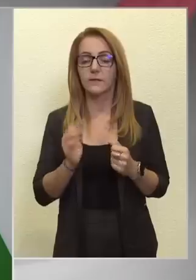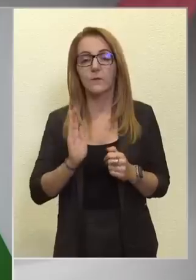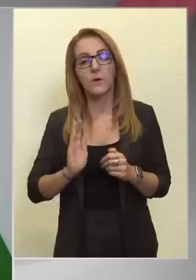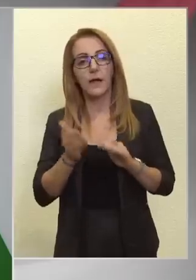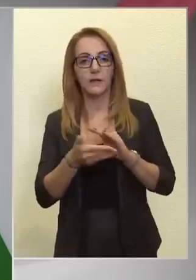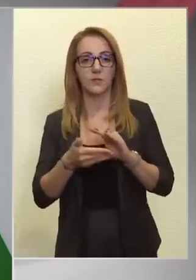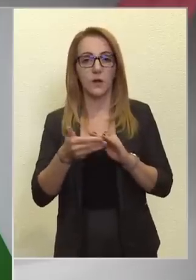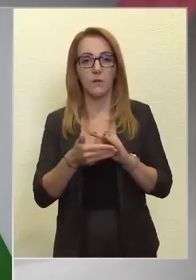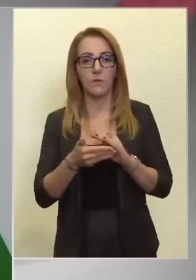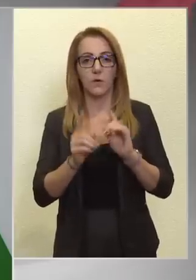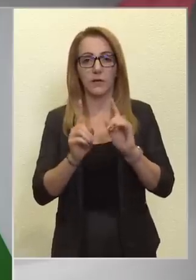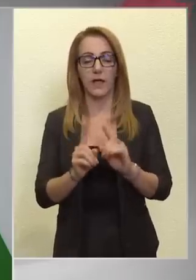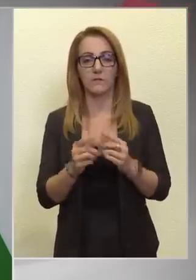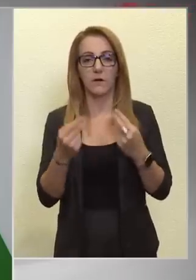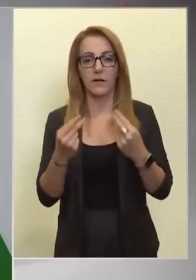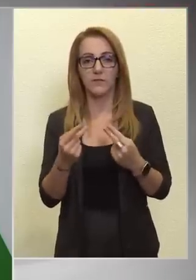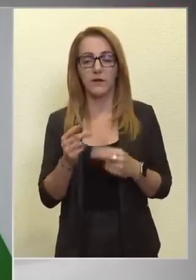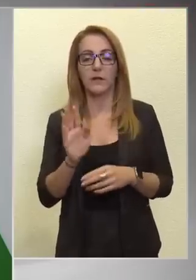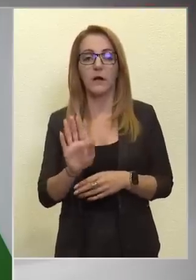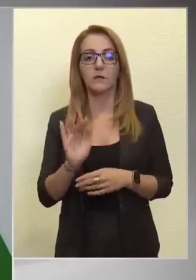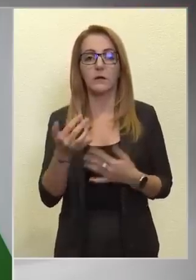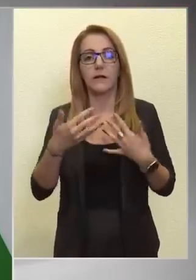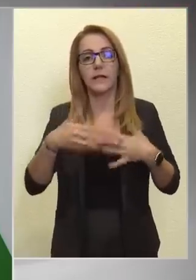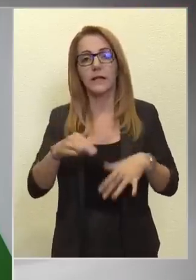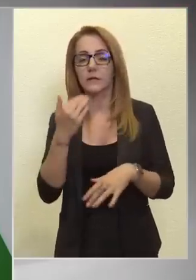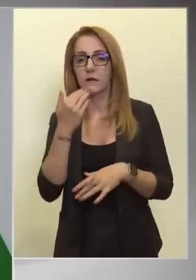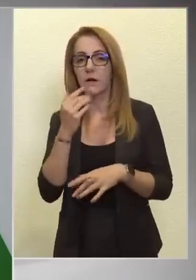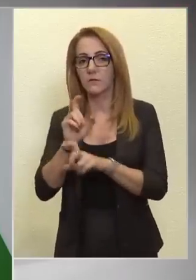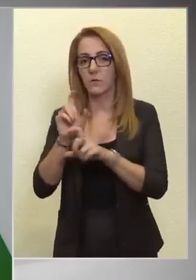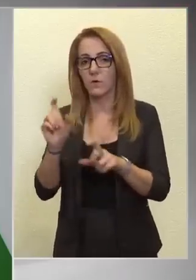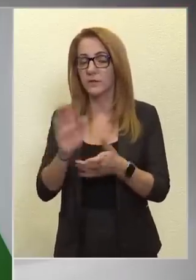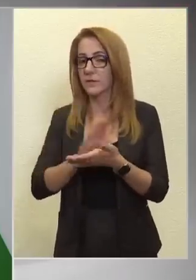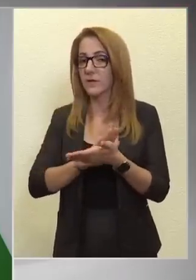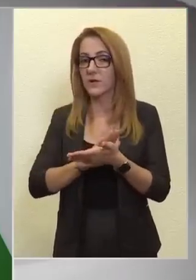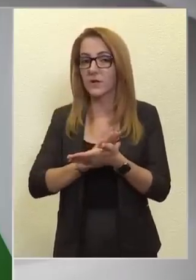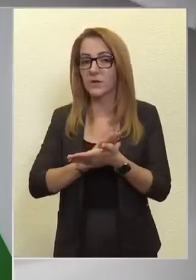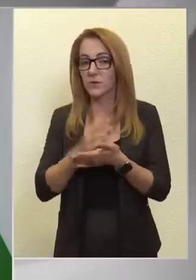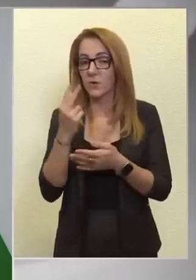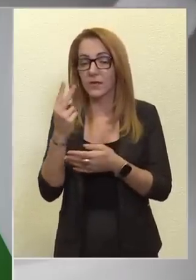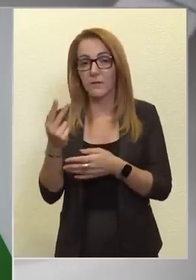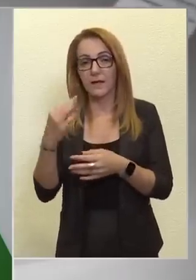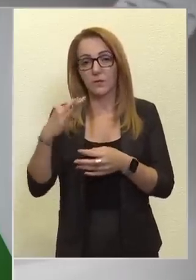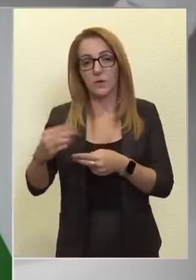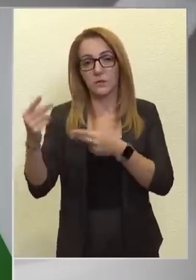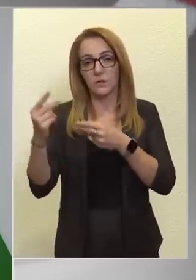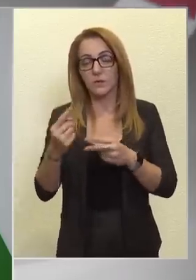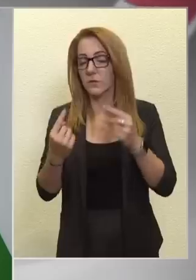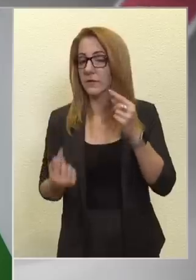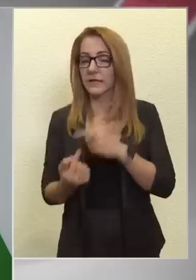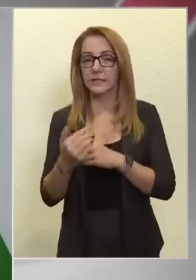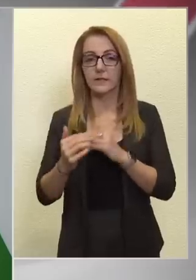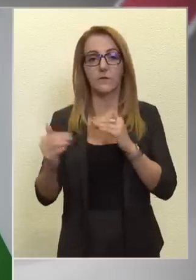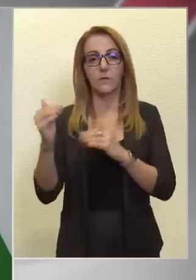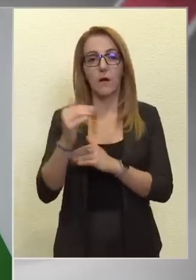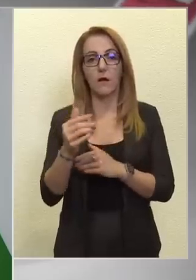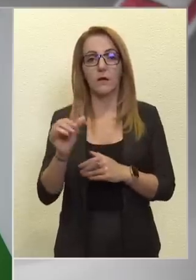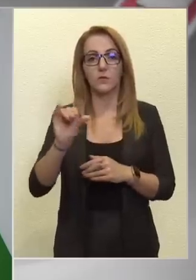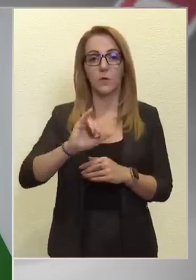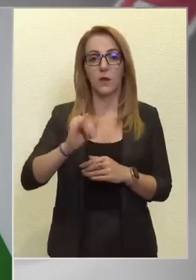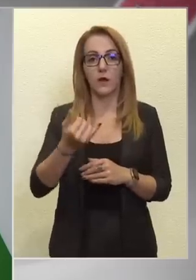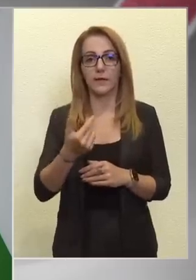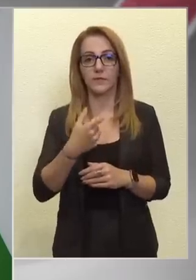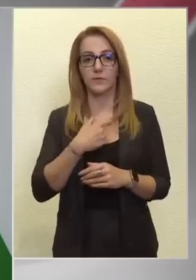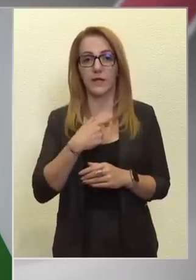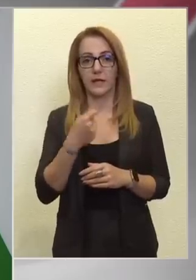érvelni, hogy annak, akinek kárt akartunk okozni, soha nem látott hasznot hoztunk a rendkívül magas olaj- és